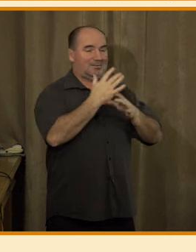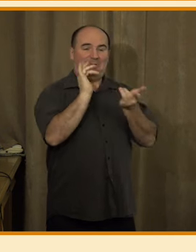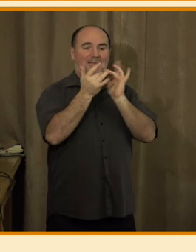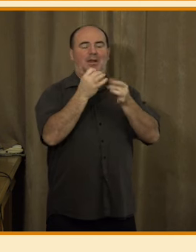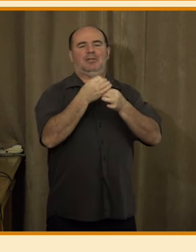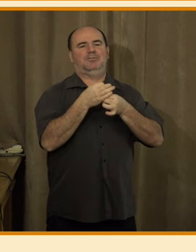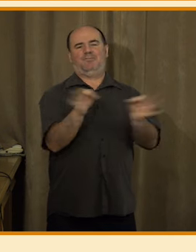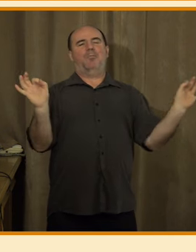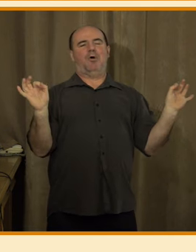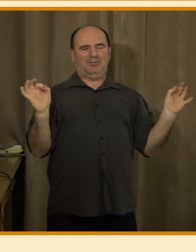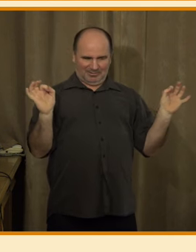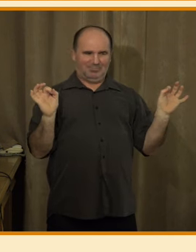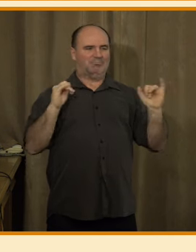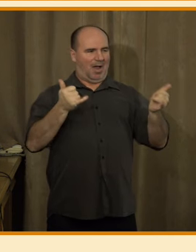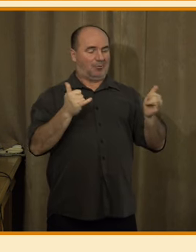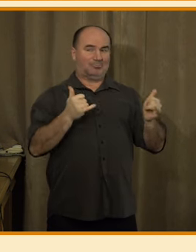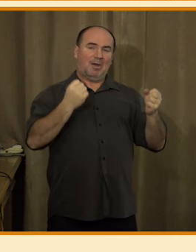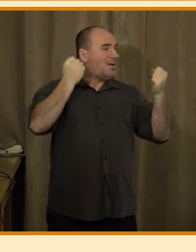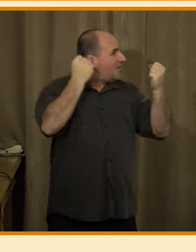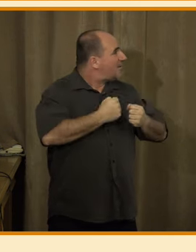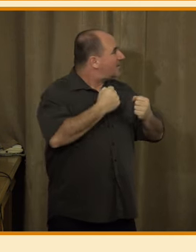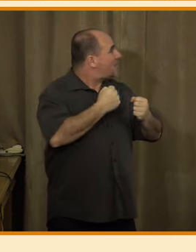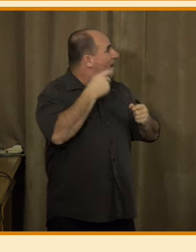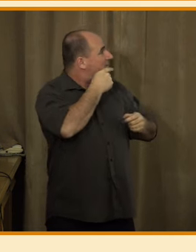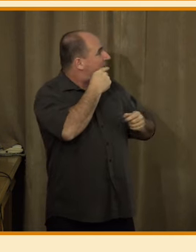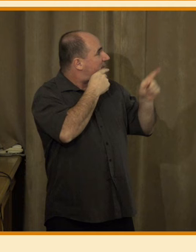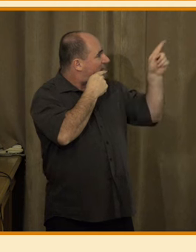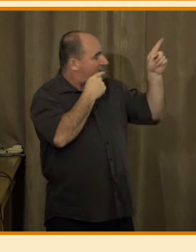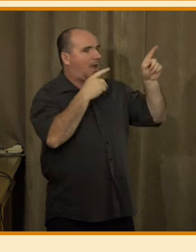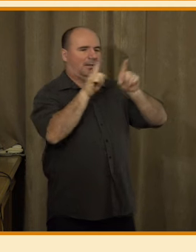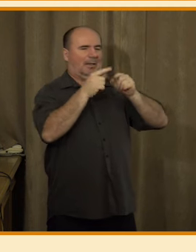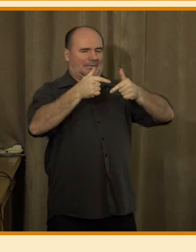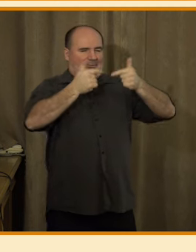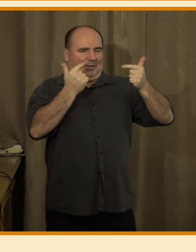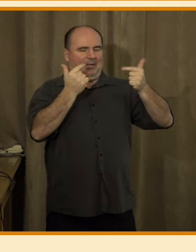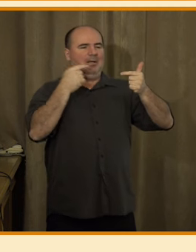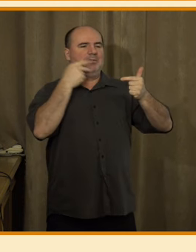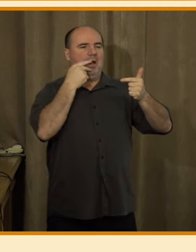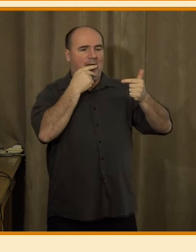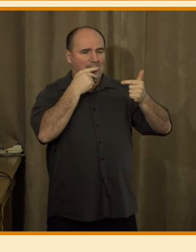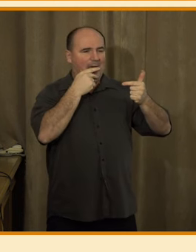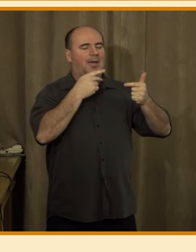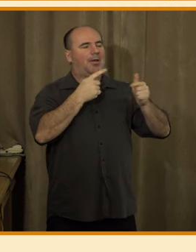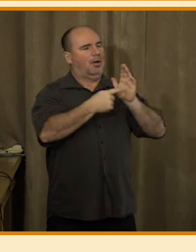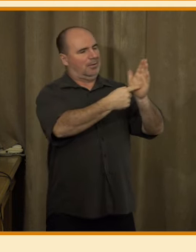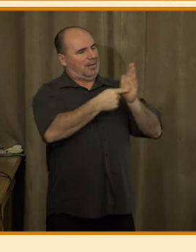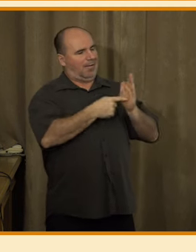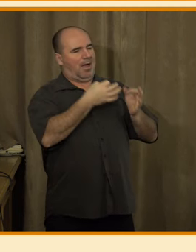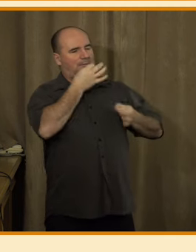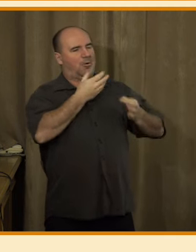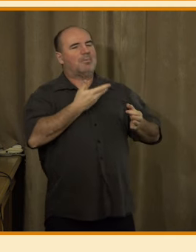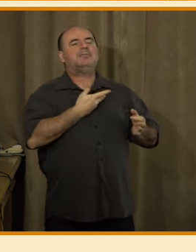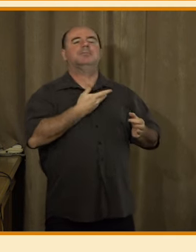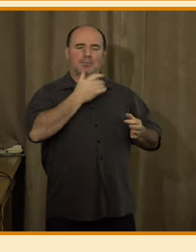Ta tmavě zelená část toho prvního grafu a ta světle zelená nám ukazují tedy ano a spíše ano.